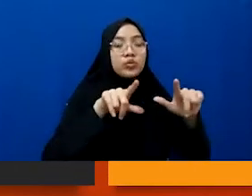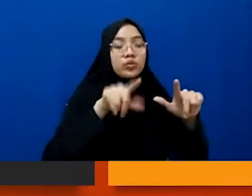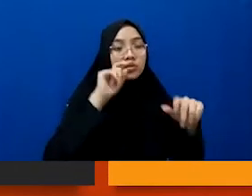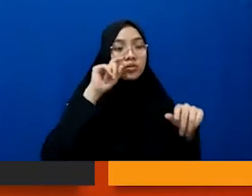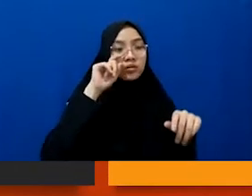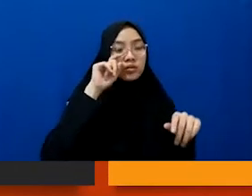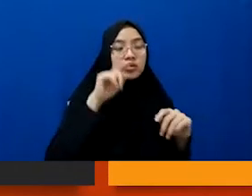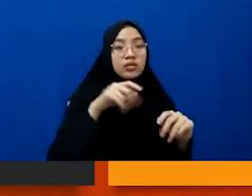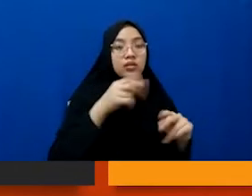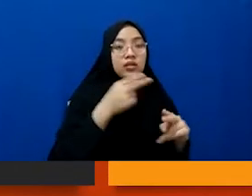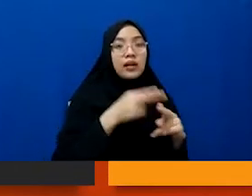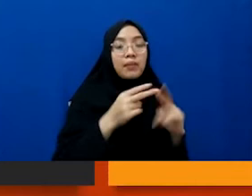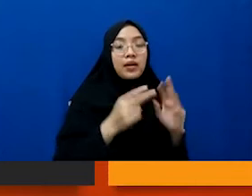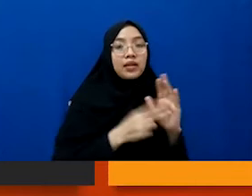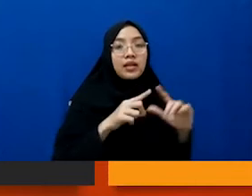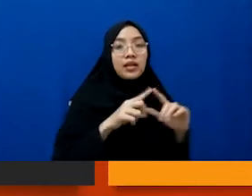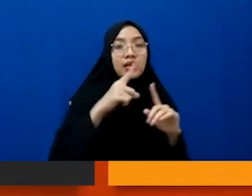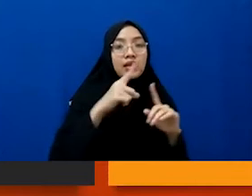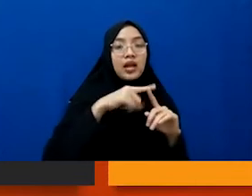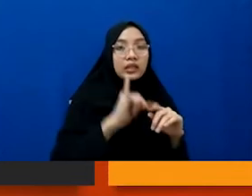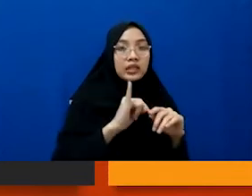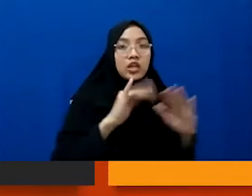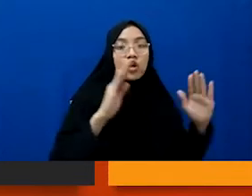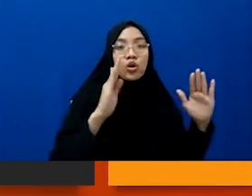namanya narti rumahnya